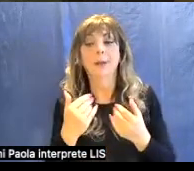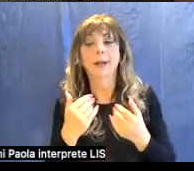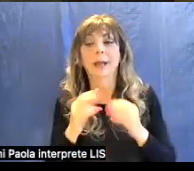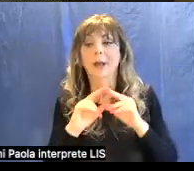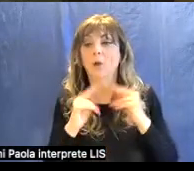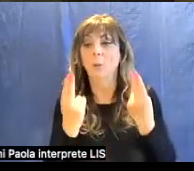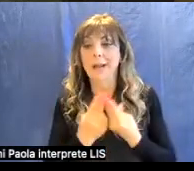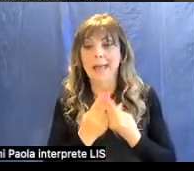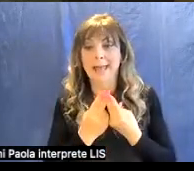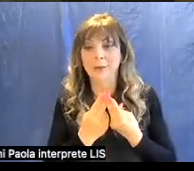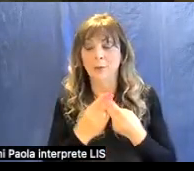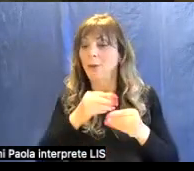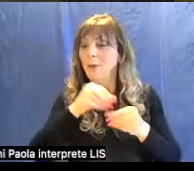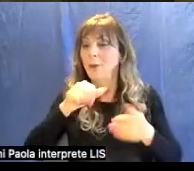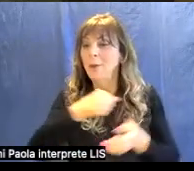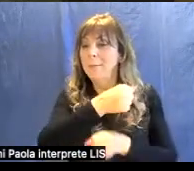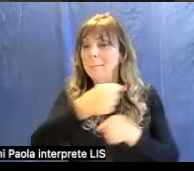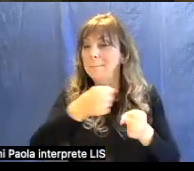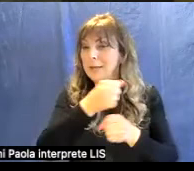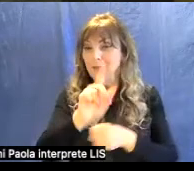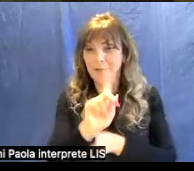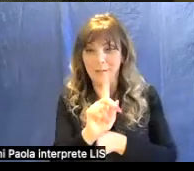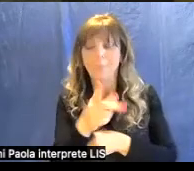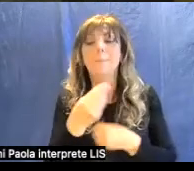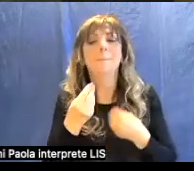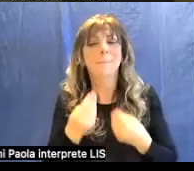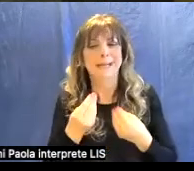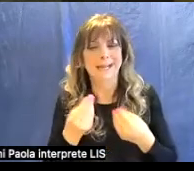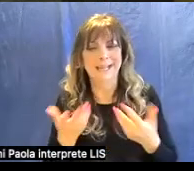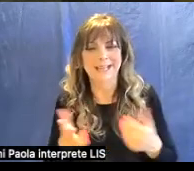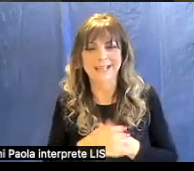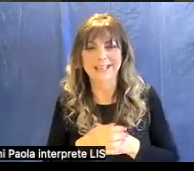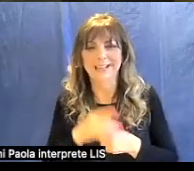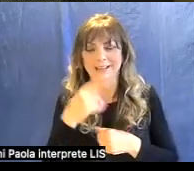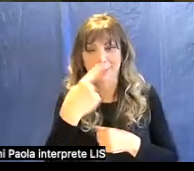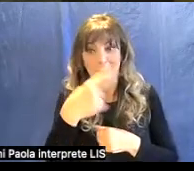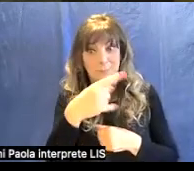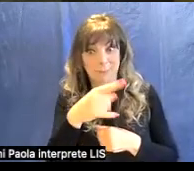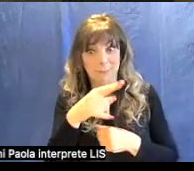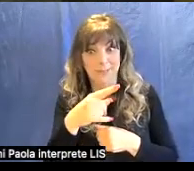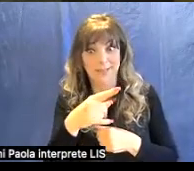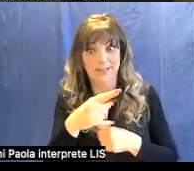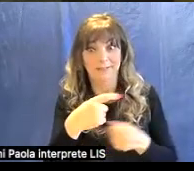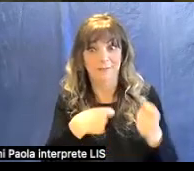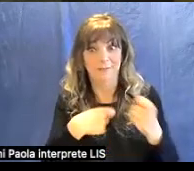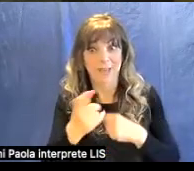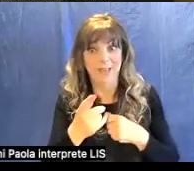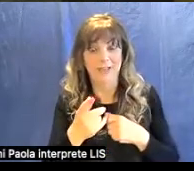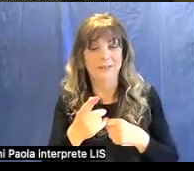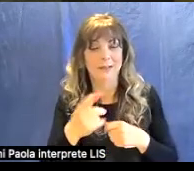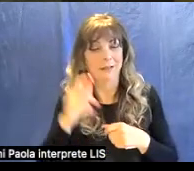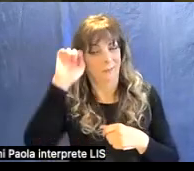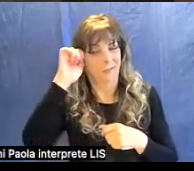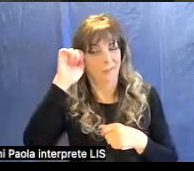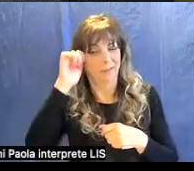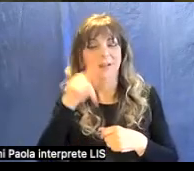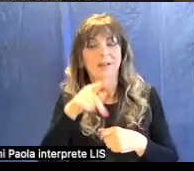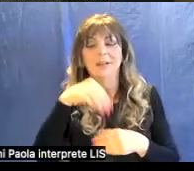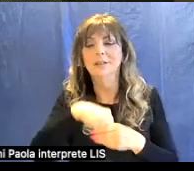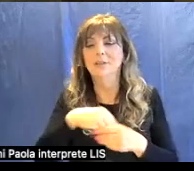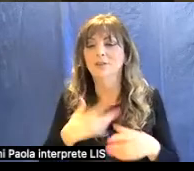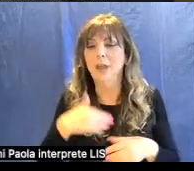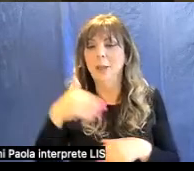e non quello macinato perché più volte gli speciali fanno delle frodi cioè mettono all'interno anche minio oppure